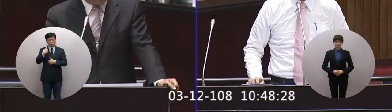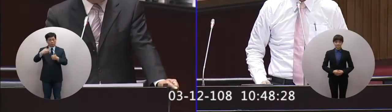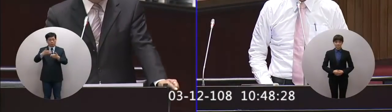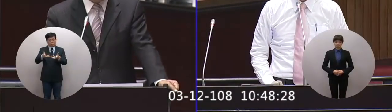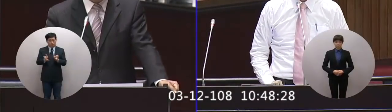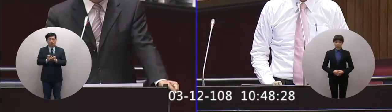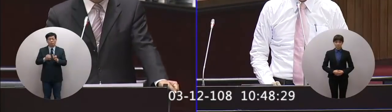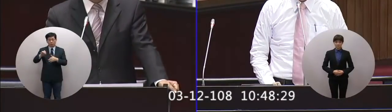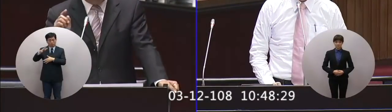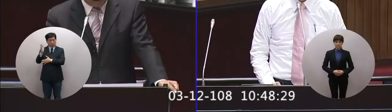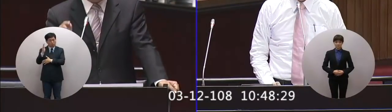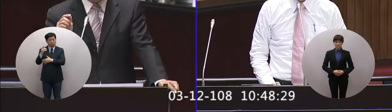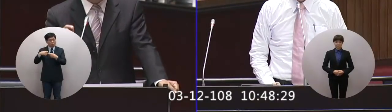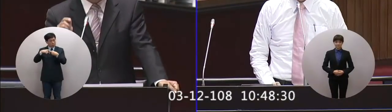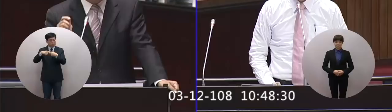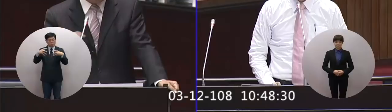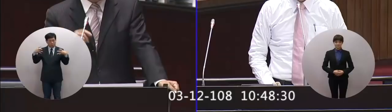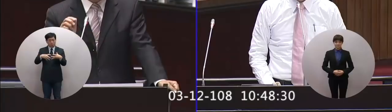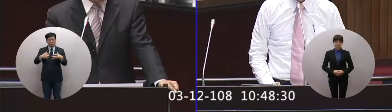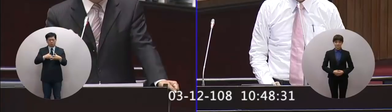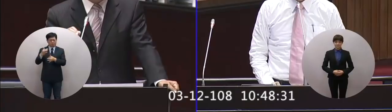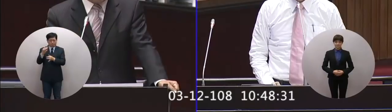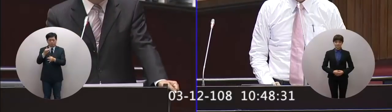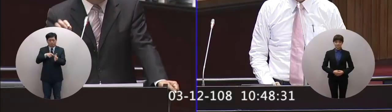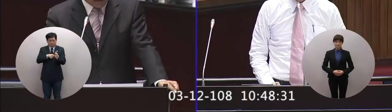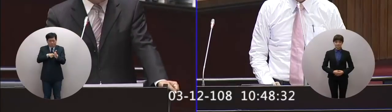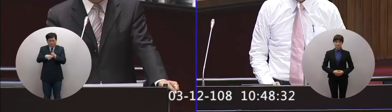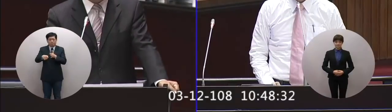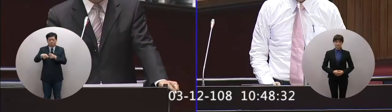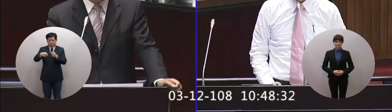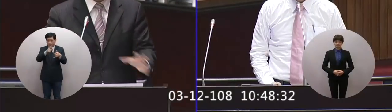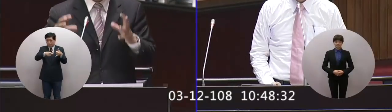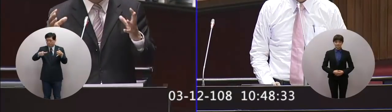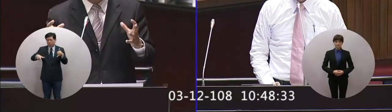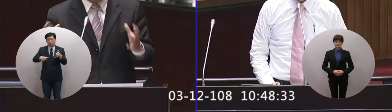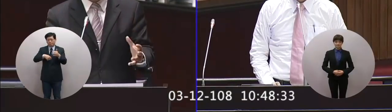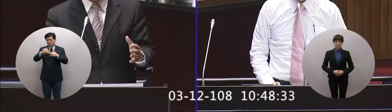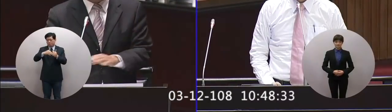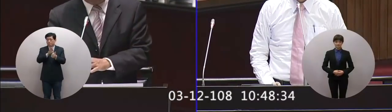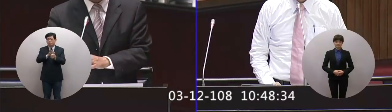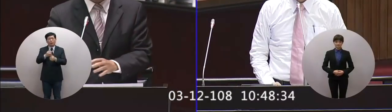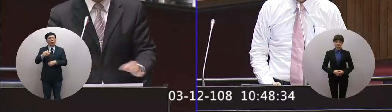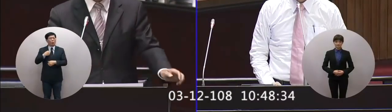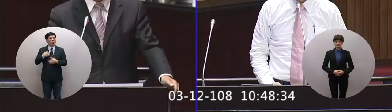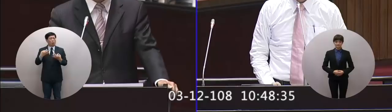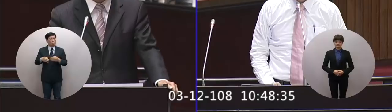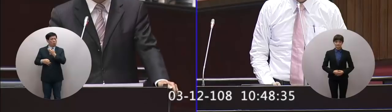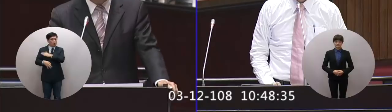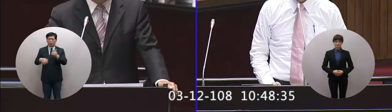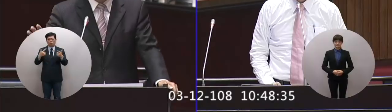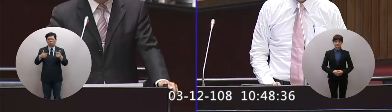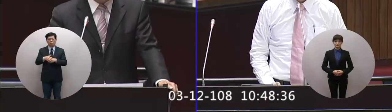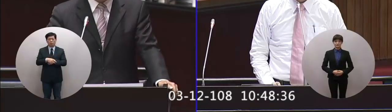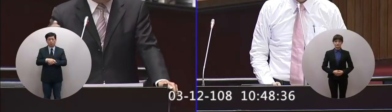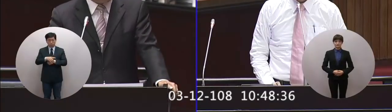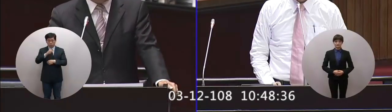育部跟地方政府說一定要做到最專案的協助個案的協助而不是說我知道了然後就不管是學生